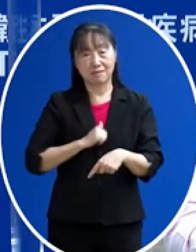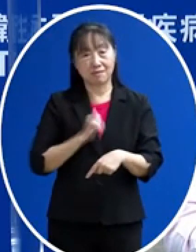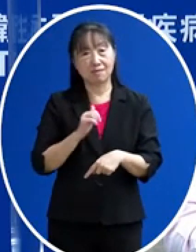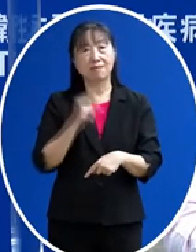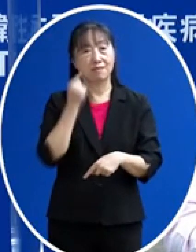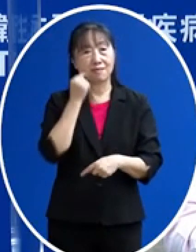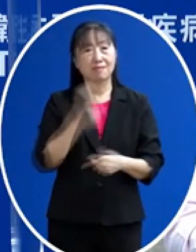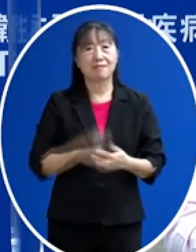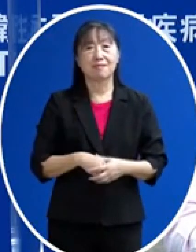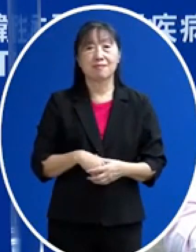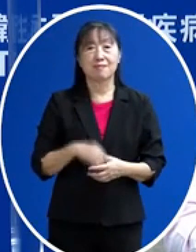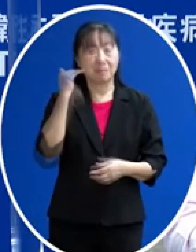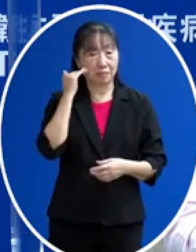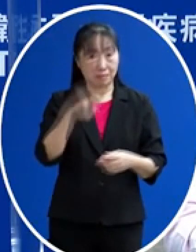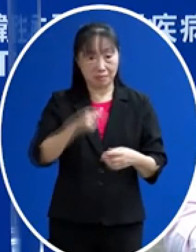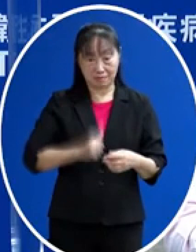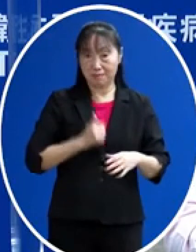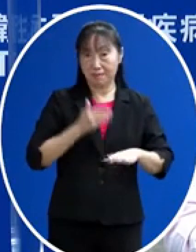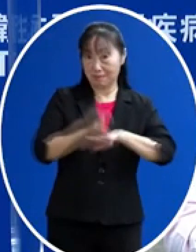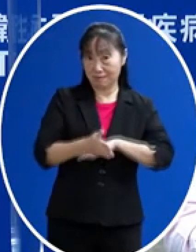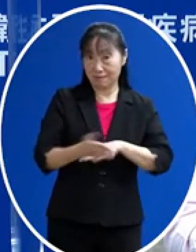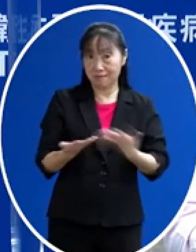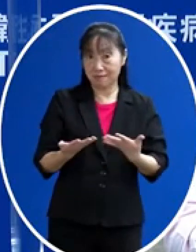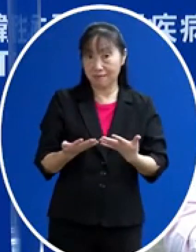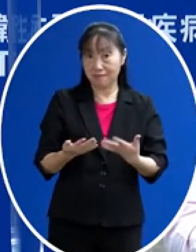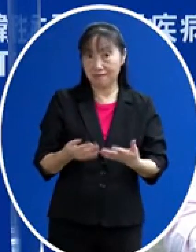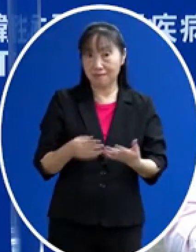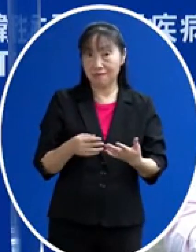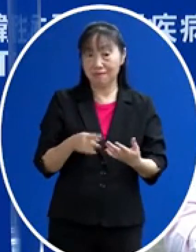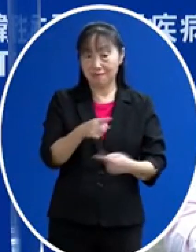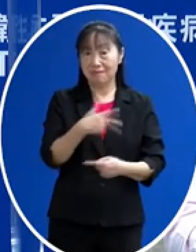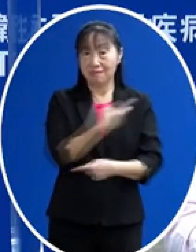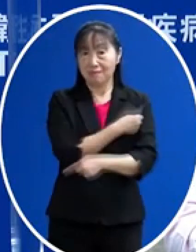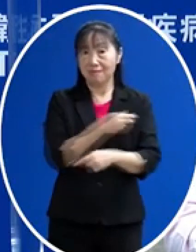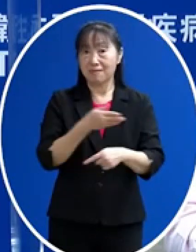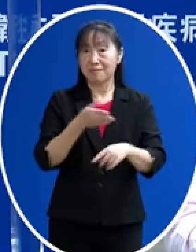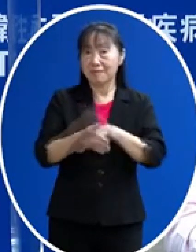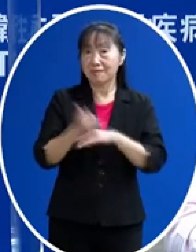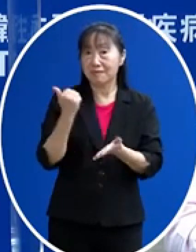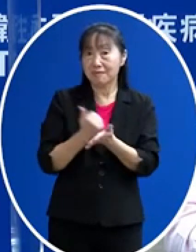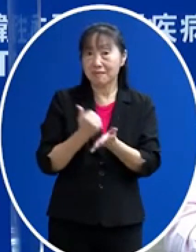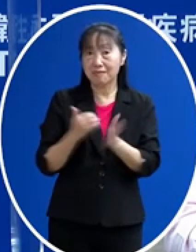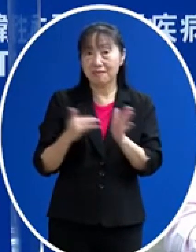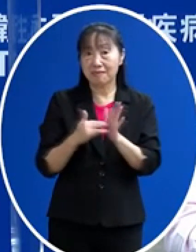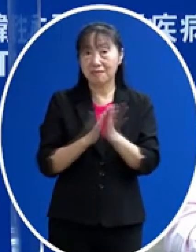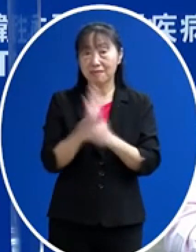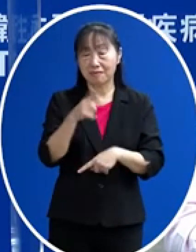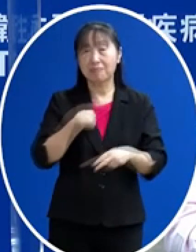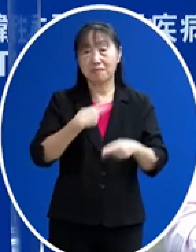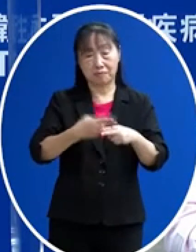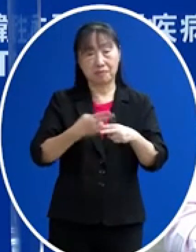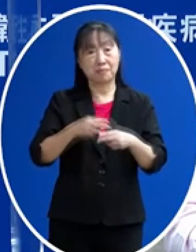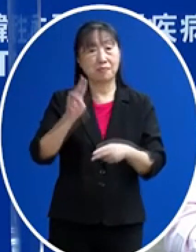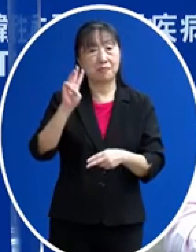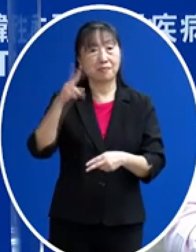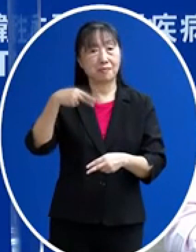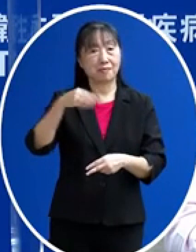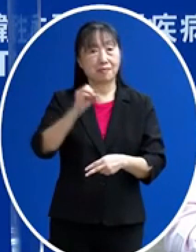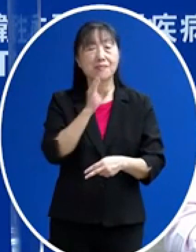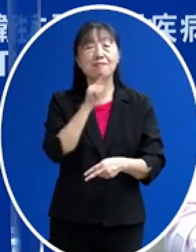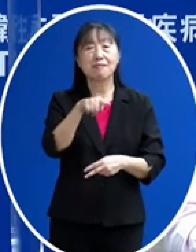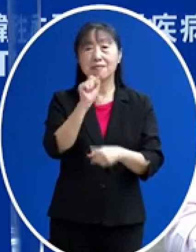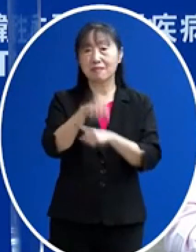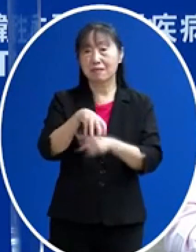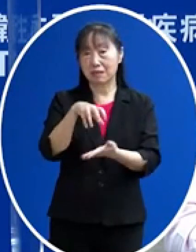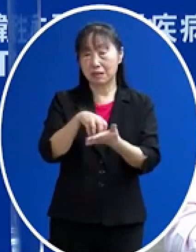如果當然他通過了當然講說如果是通過了以後那我相信就WHO變成WHO認可的